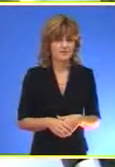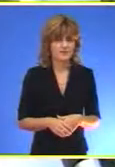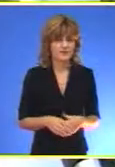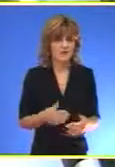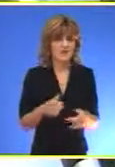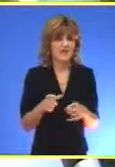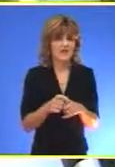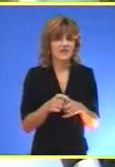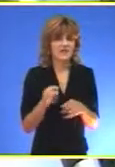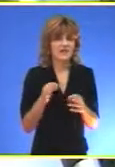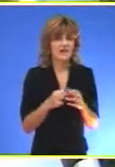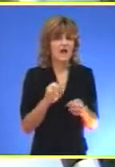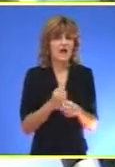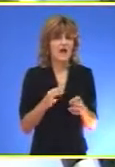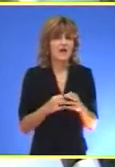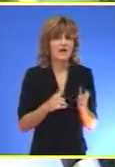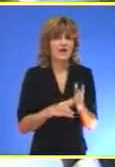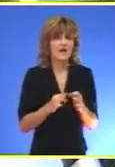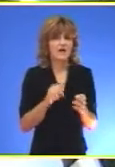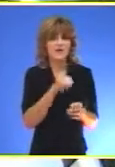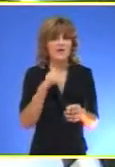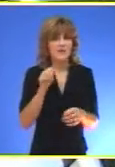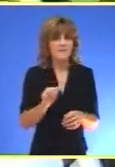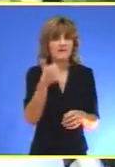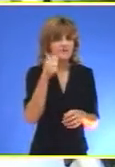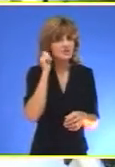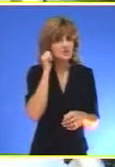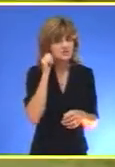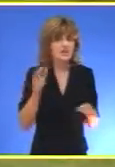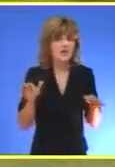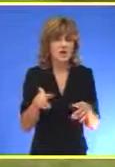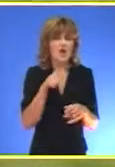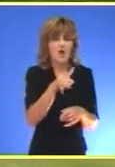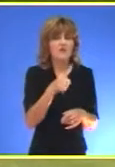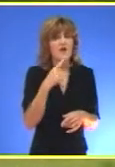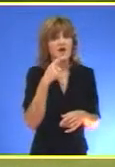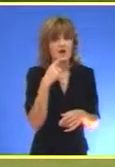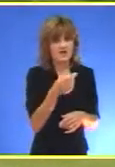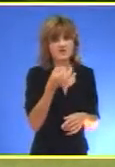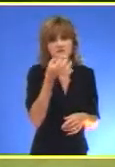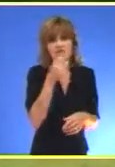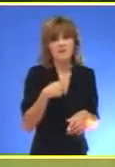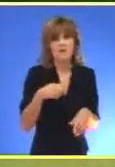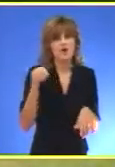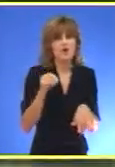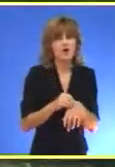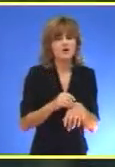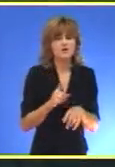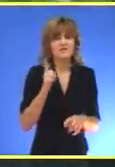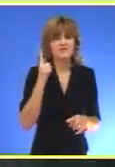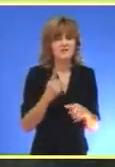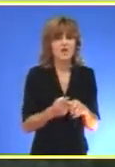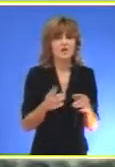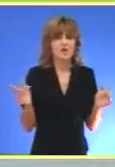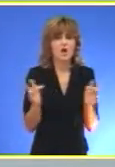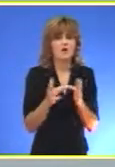Dragana Poznanović je za sada jedini pilot žena u klubu Vihor Ona kaže da je najbolji osjećaj direktan kontakt sa